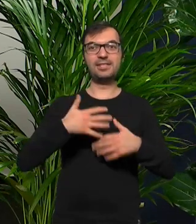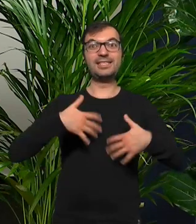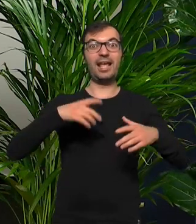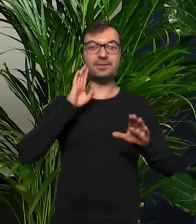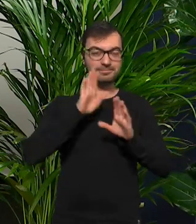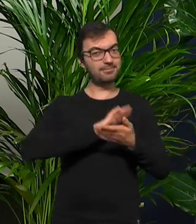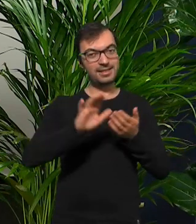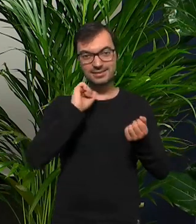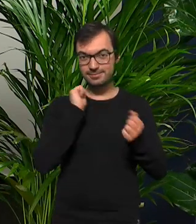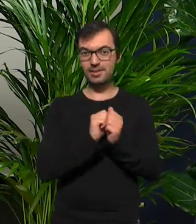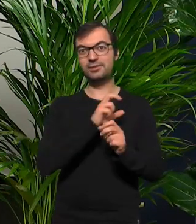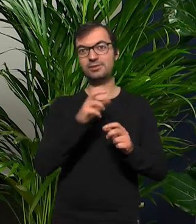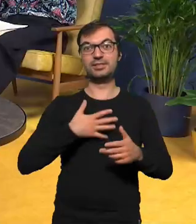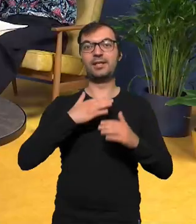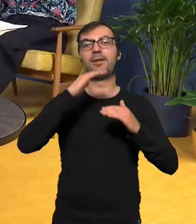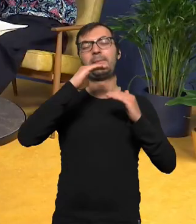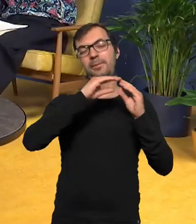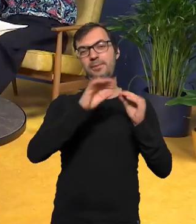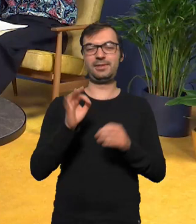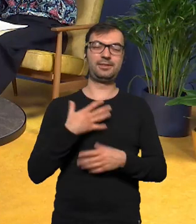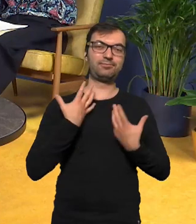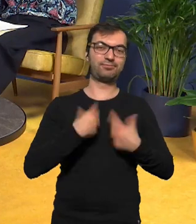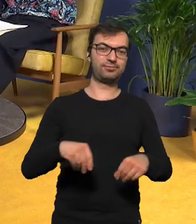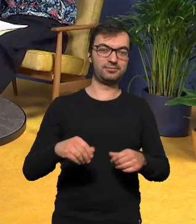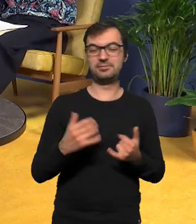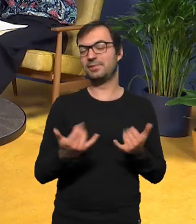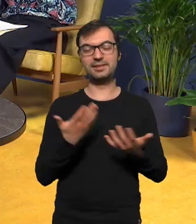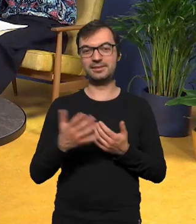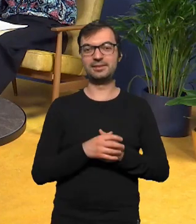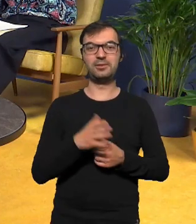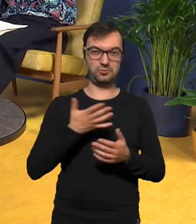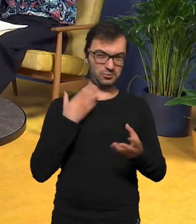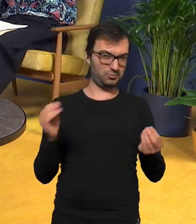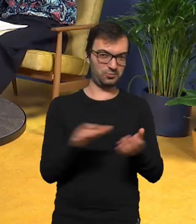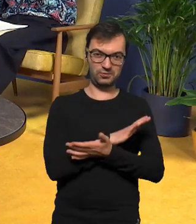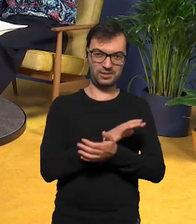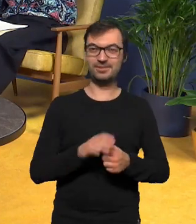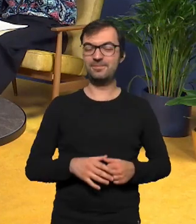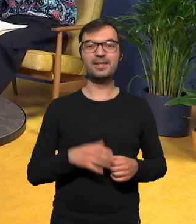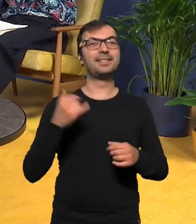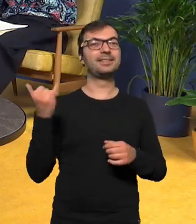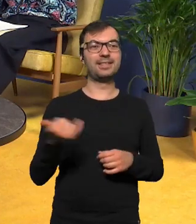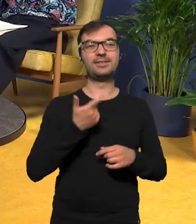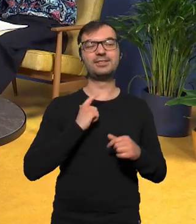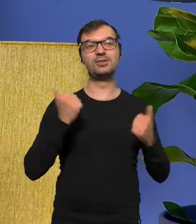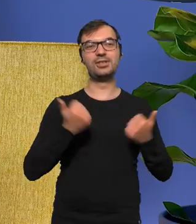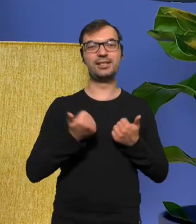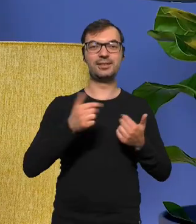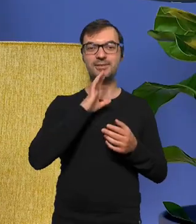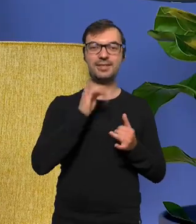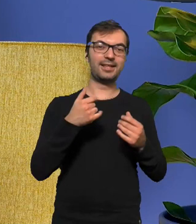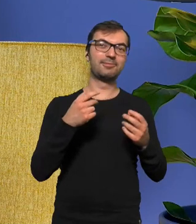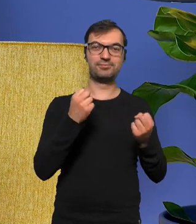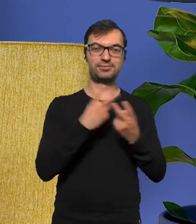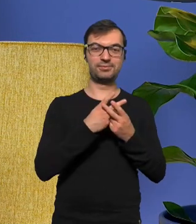stres, napięcie, nie wiem co ci towarzyszy, jakoś się zmienia, czy można się przyzwyczaić? Zawsze czeka się z tym, jak na